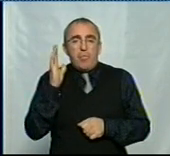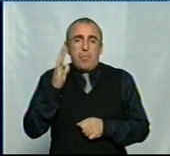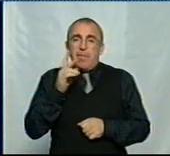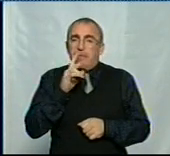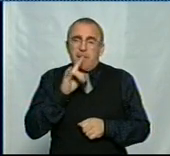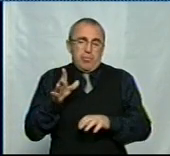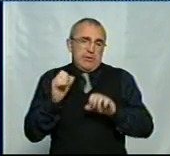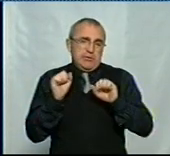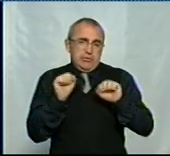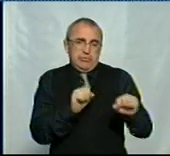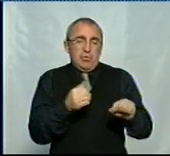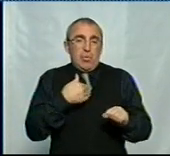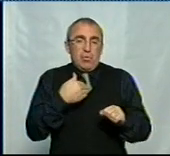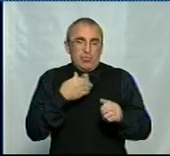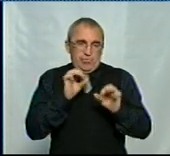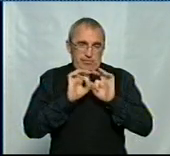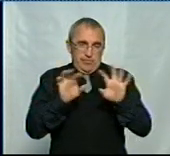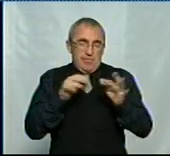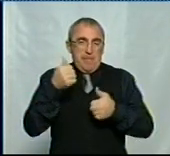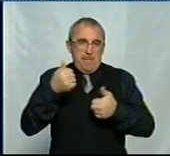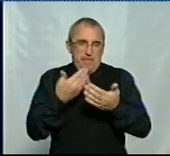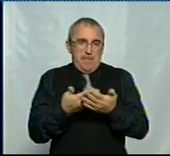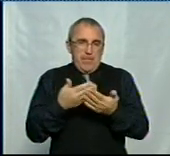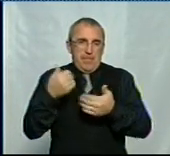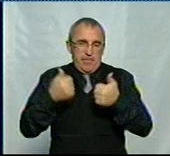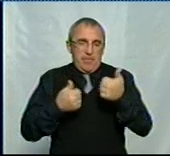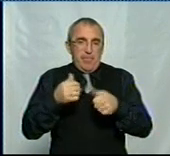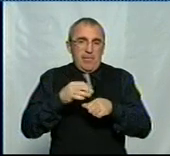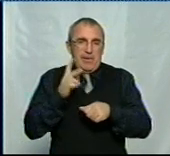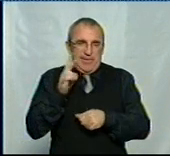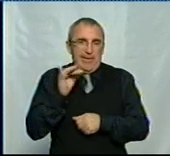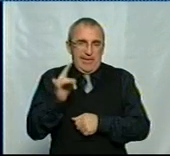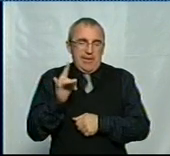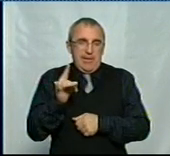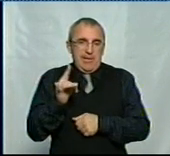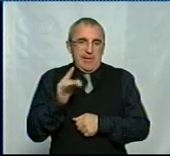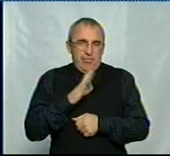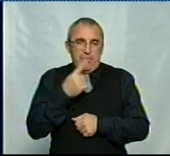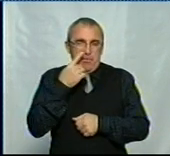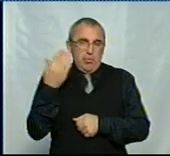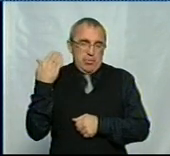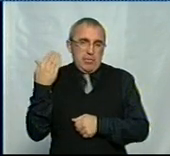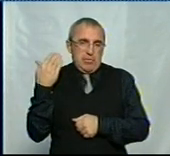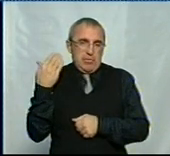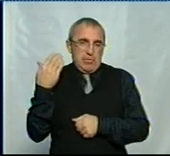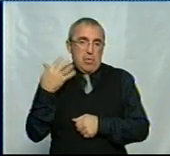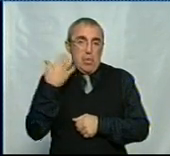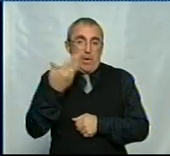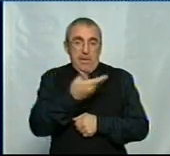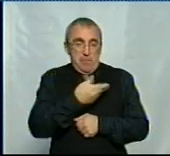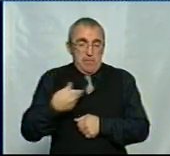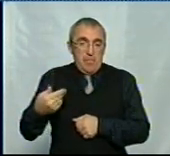незахищена. Я хочу привести приклад. Та, шкіру, бо це було досить недавно. Коли ми